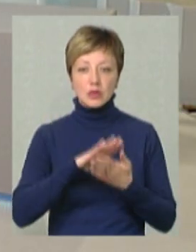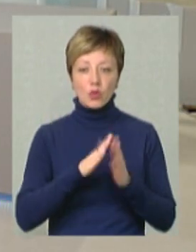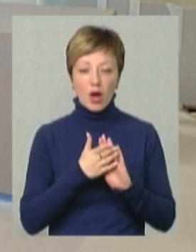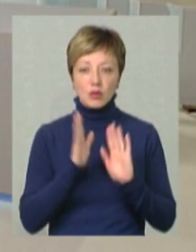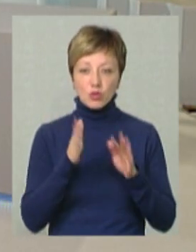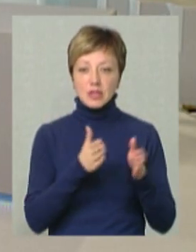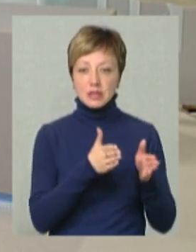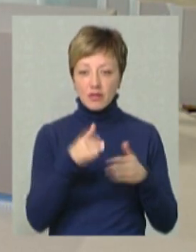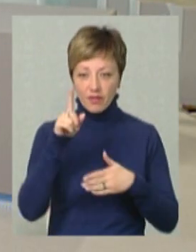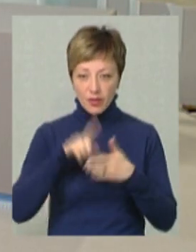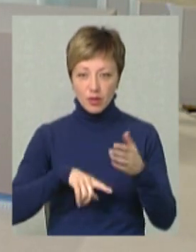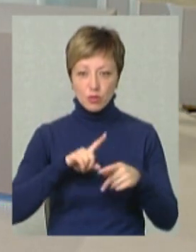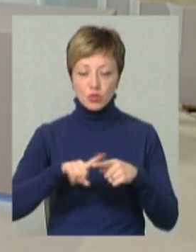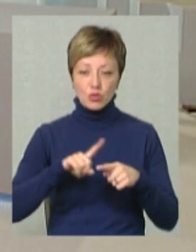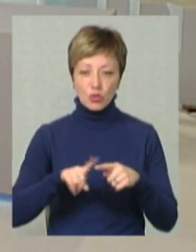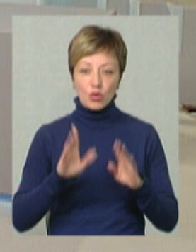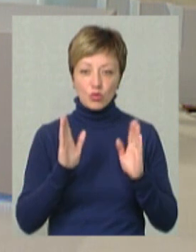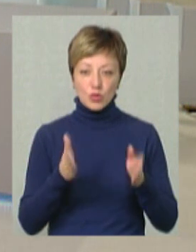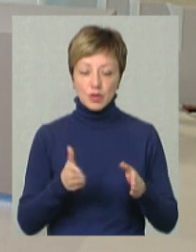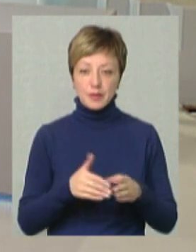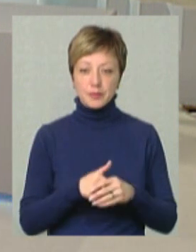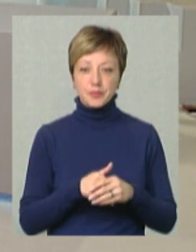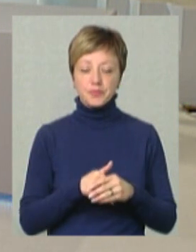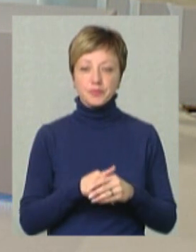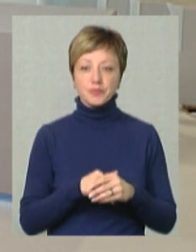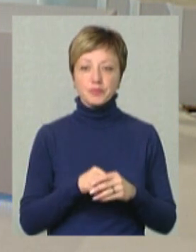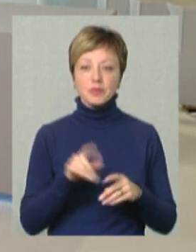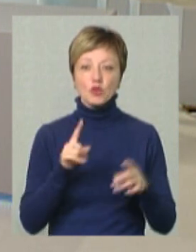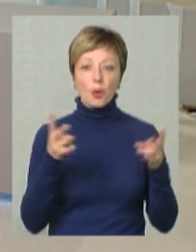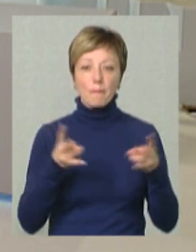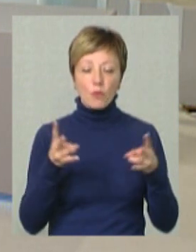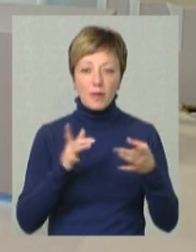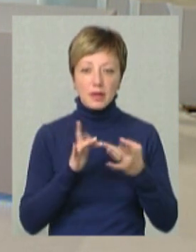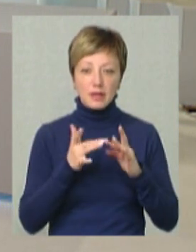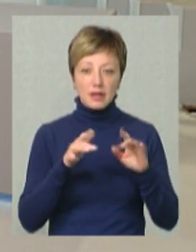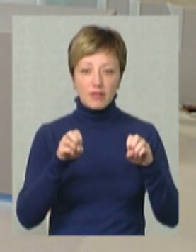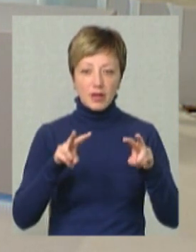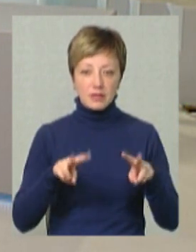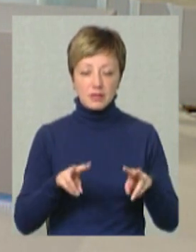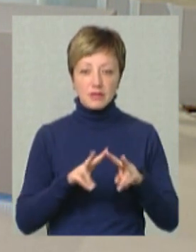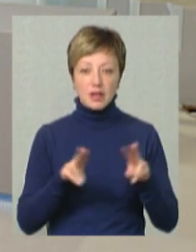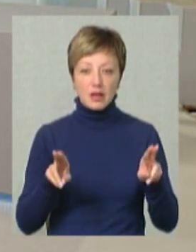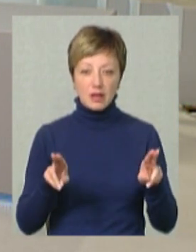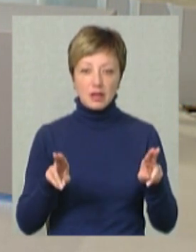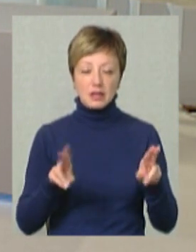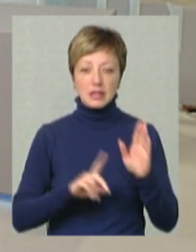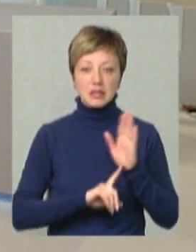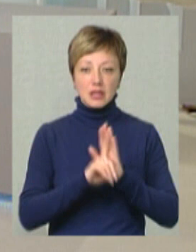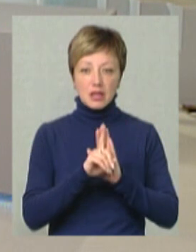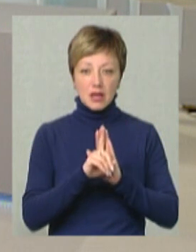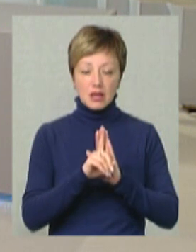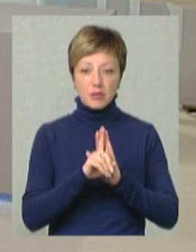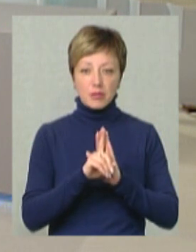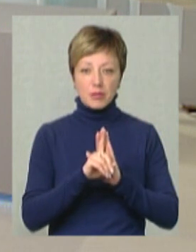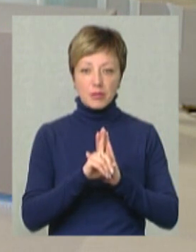стабілізується, віримо, що це скоро станеться, що попит на IT-фахівців, як і з настанням ковід,